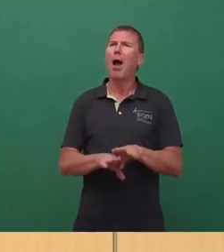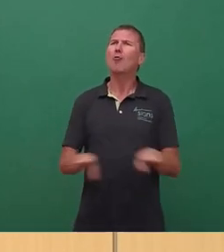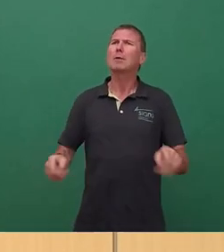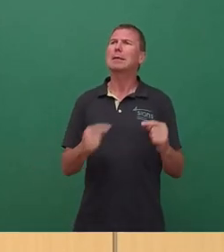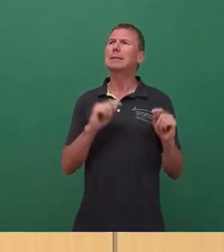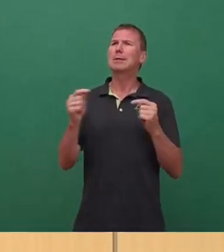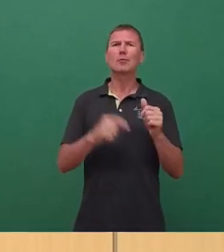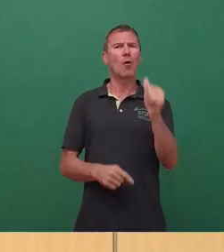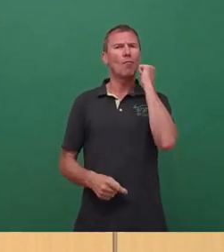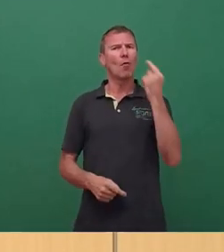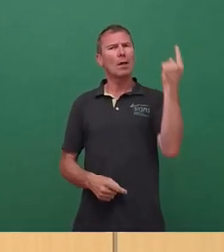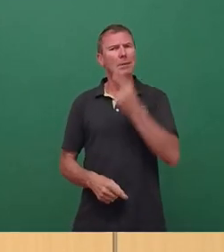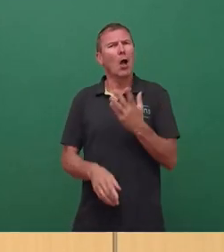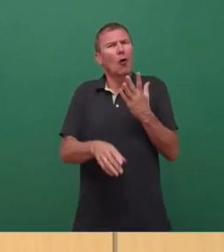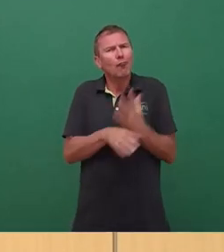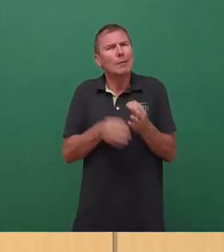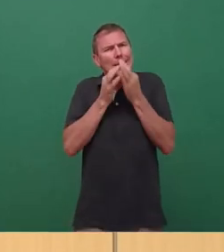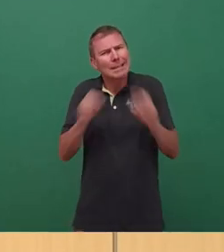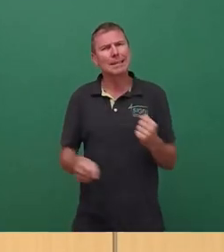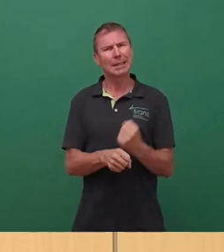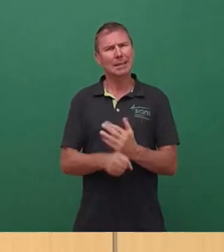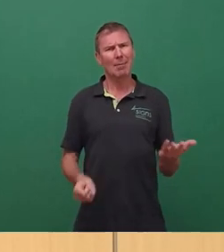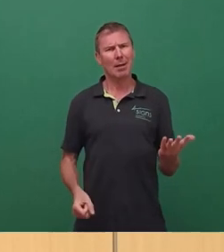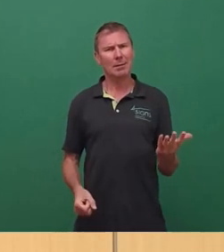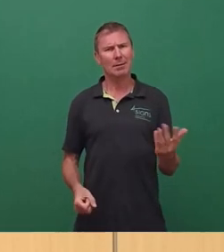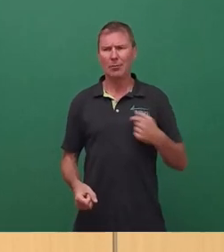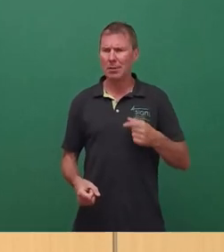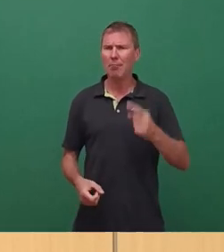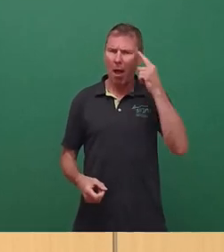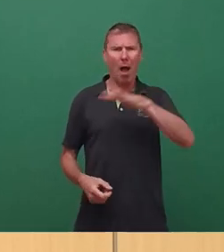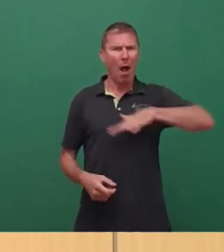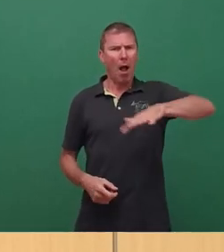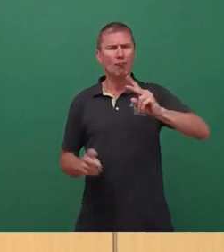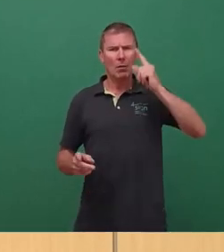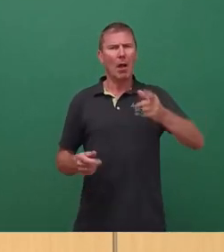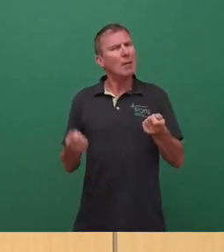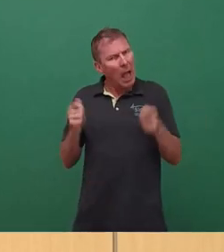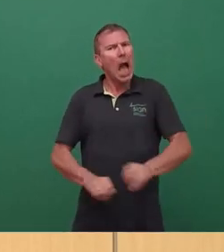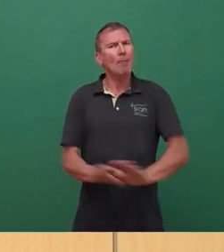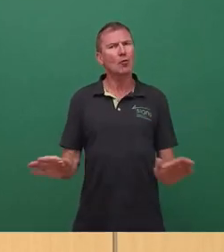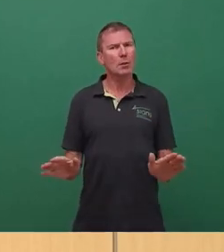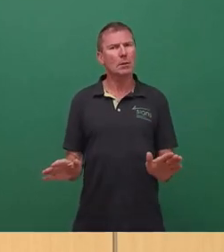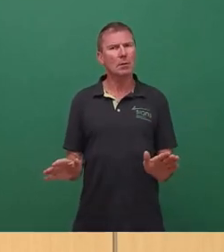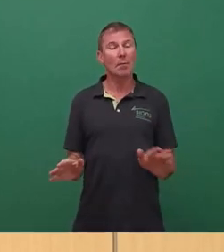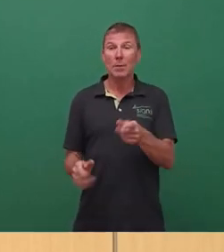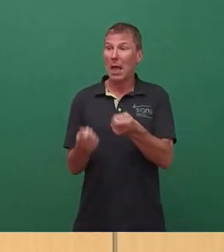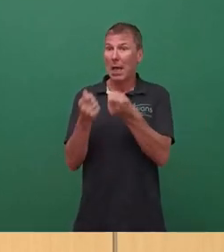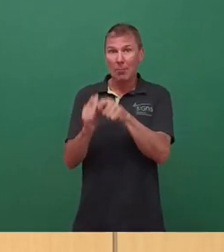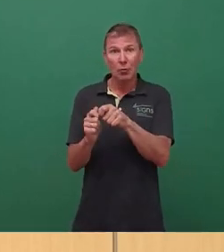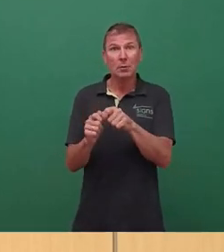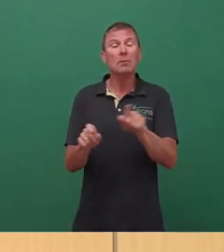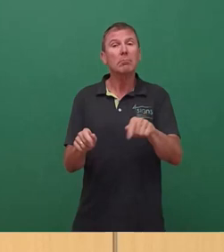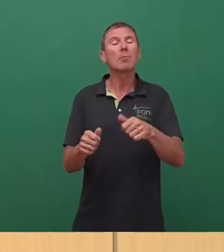letzten Jahr ausführlich geführt haben und die hier im Rat zumindest abgeschlossen sind. Denn dieser Beschluss stützt sich ja auf das Ergebnis des